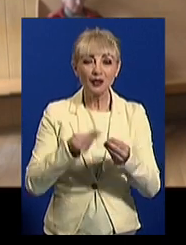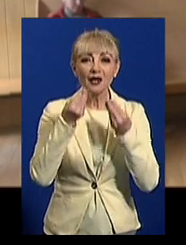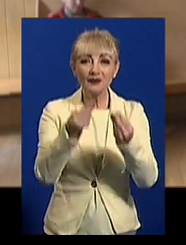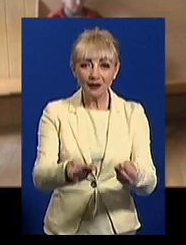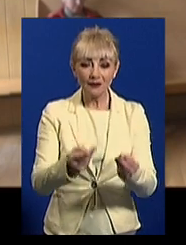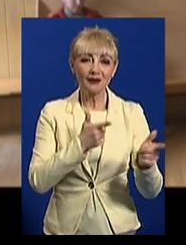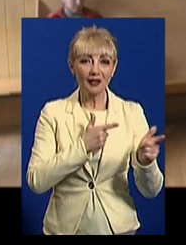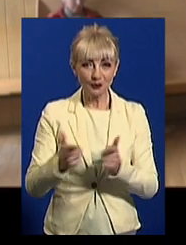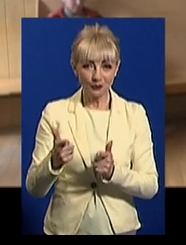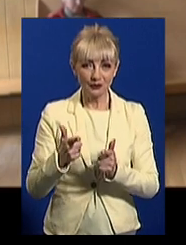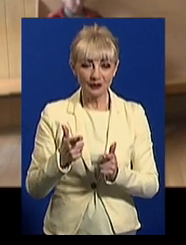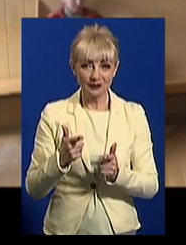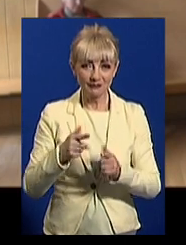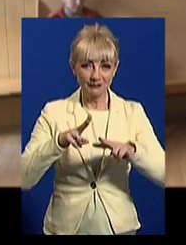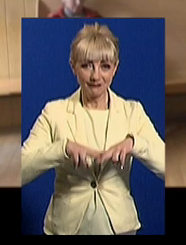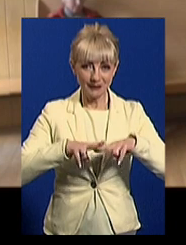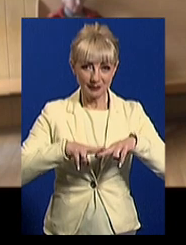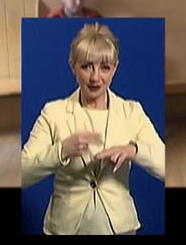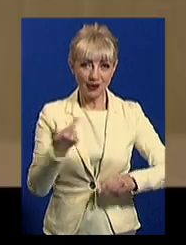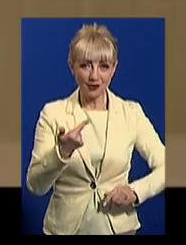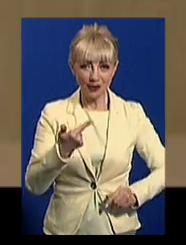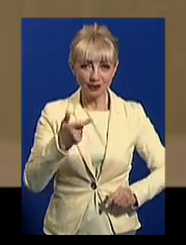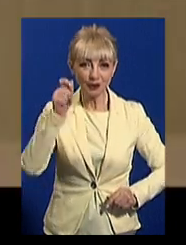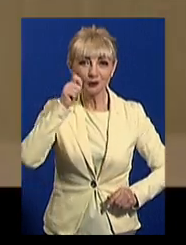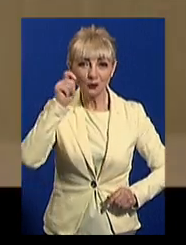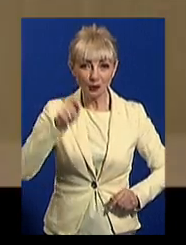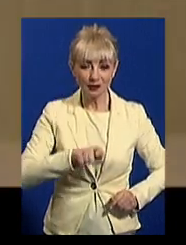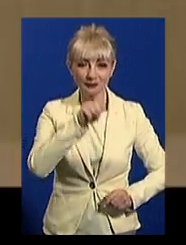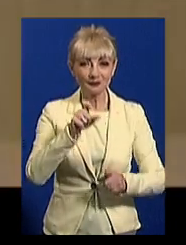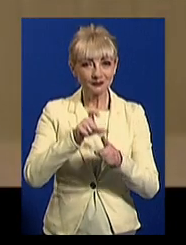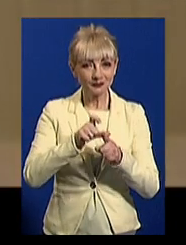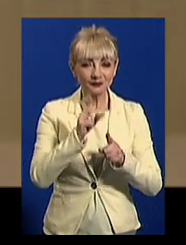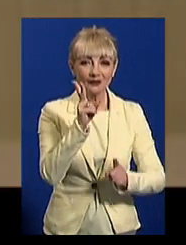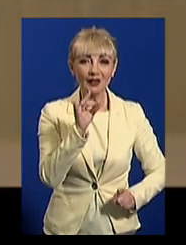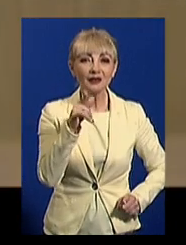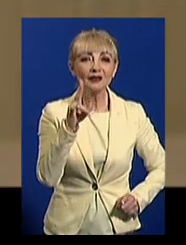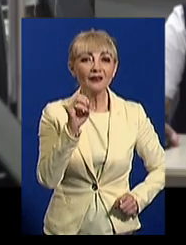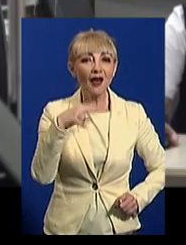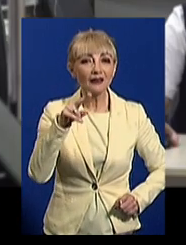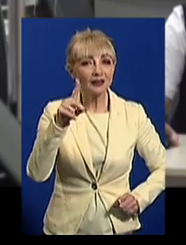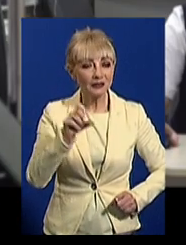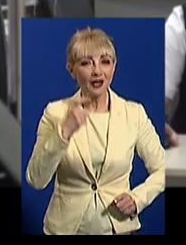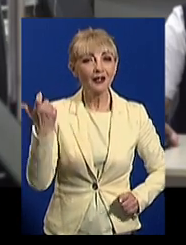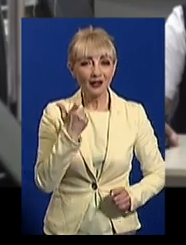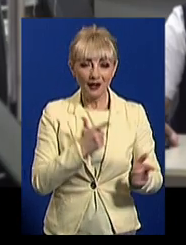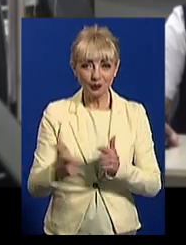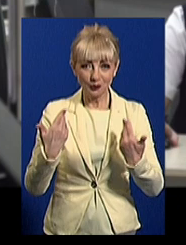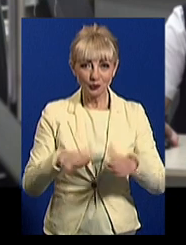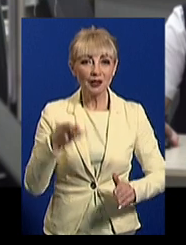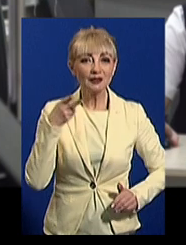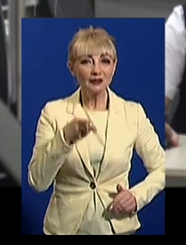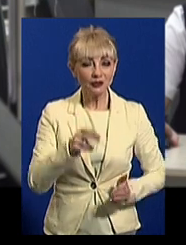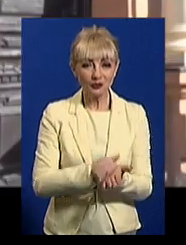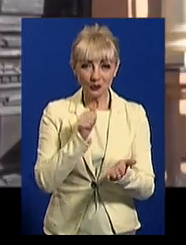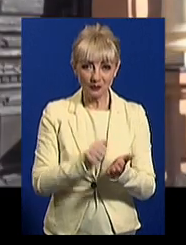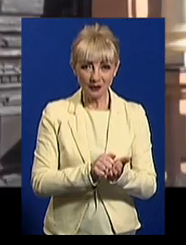готові паспорти громадян України. За словами Кікнат, за нині на Харківщині до видачі готові майже 2 тисячі